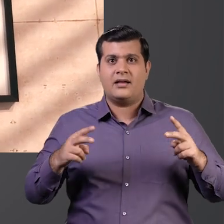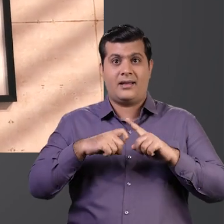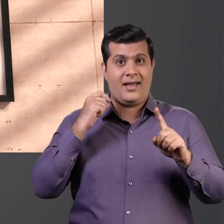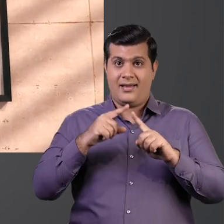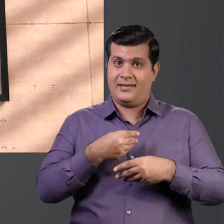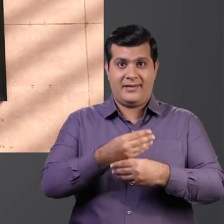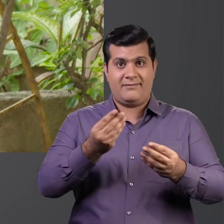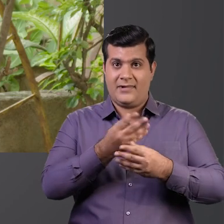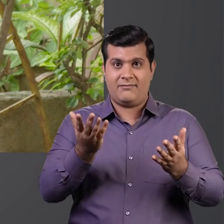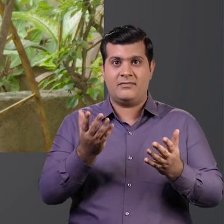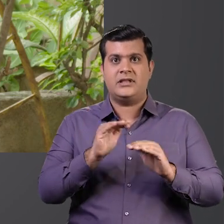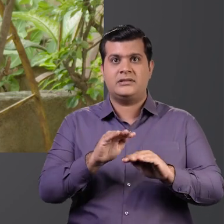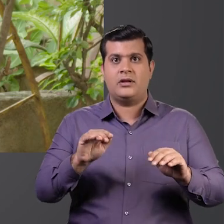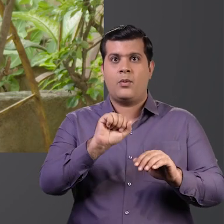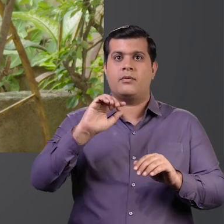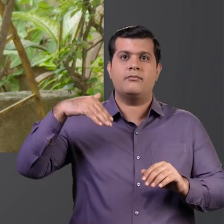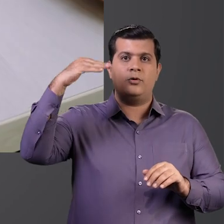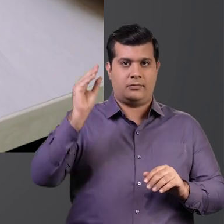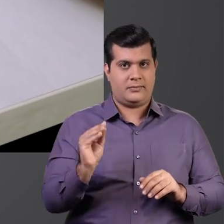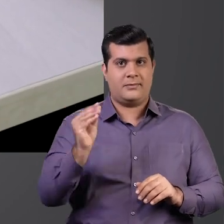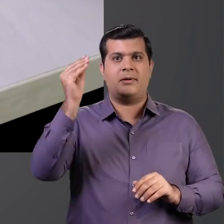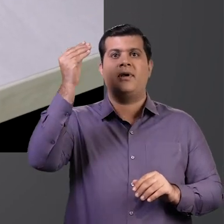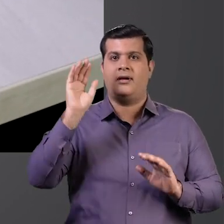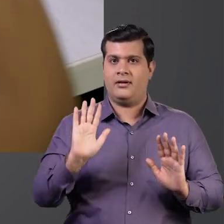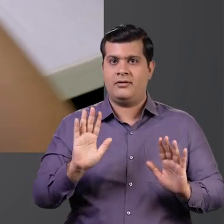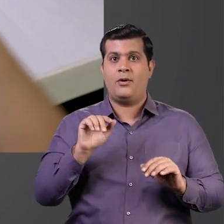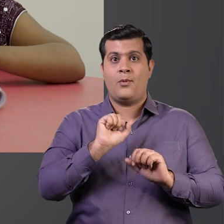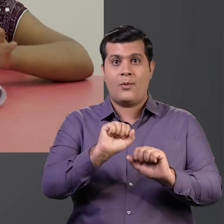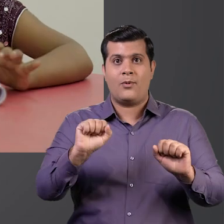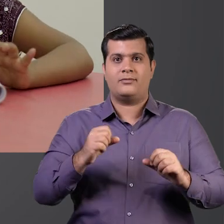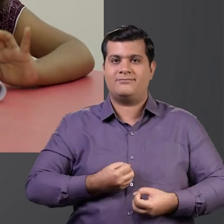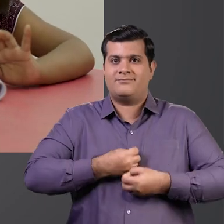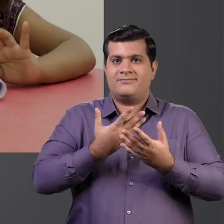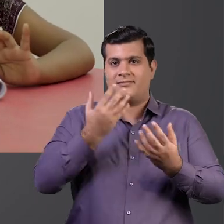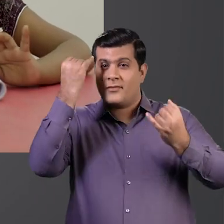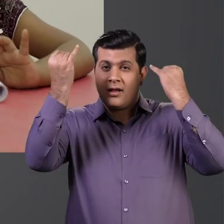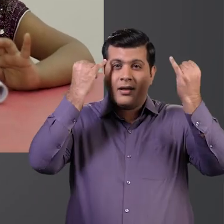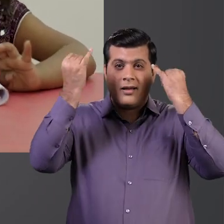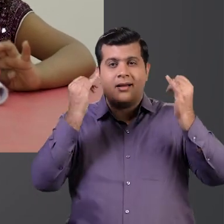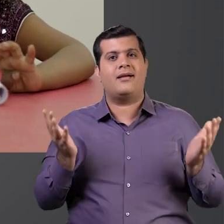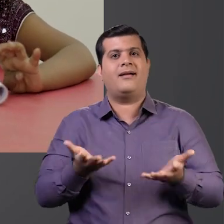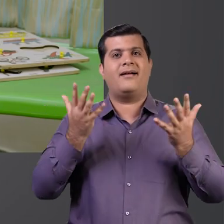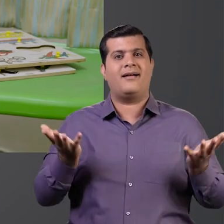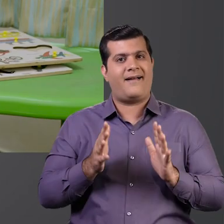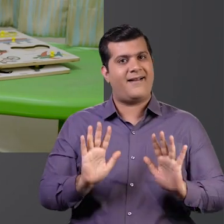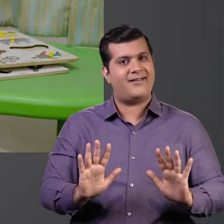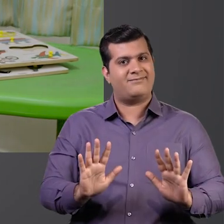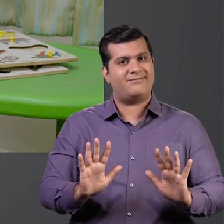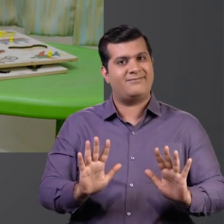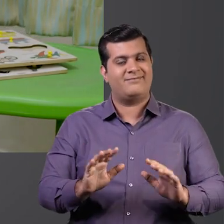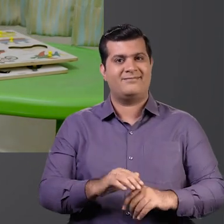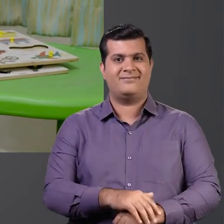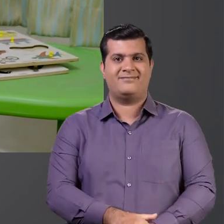वाले त्यलेम किट्स द्वारा बच्चों के बहतर धविशे की नीव डाली जा रही है उनकी रचनात्मक अभिव्यक्ति को प्रेरित और